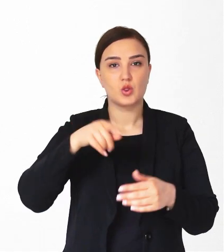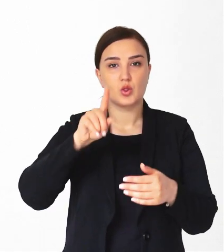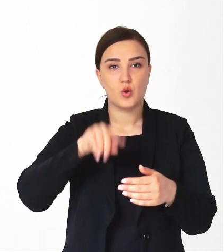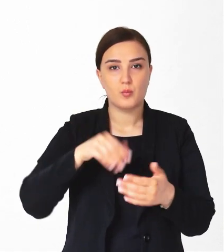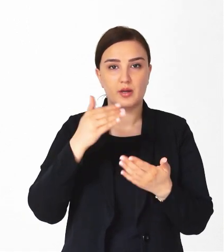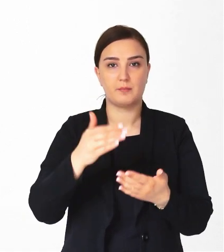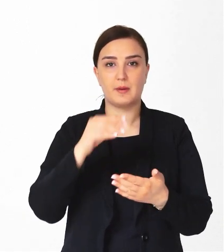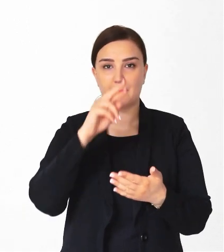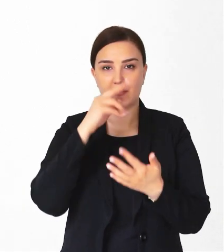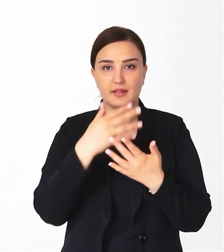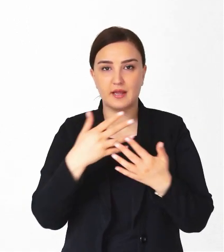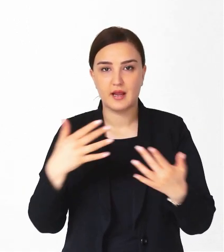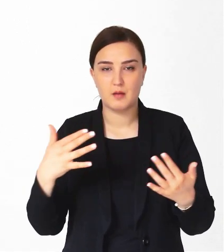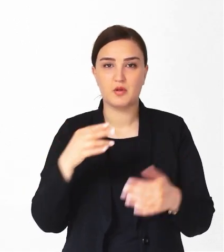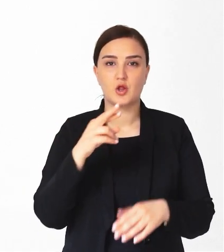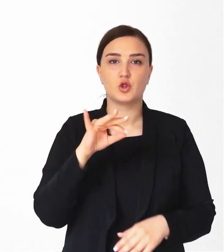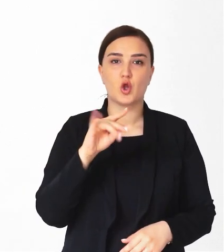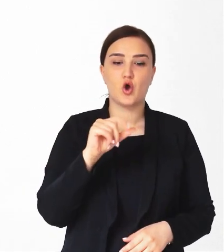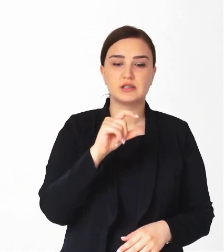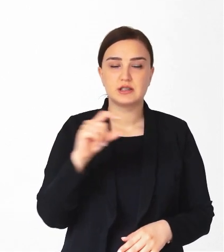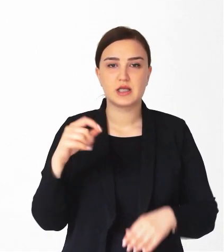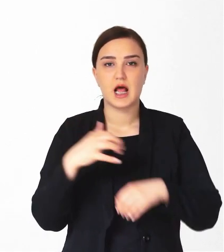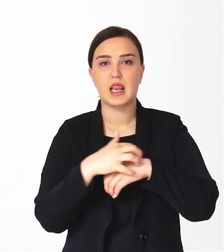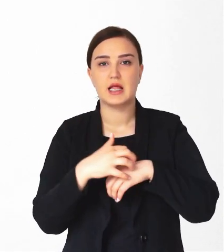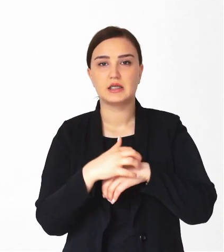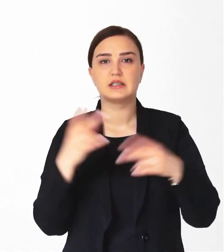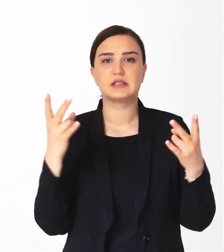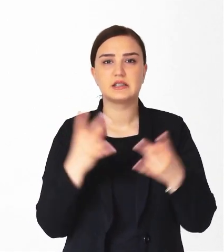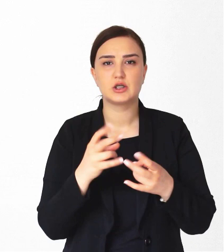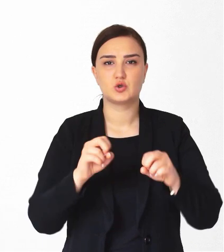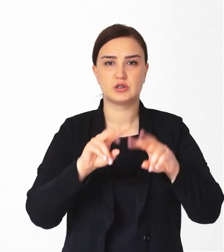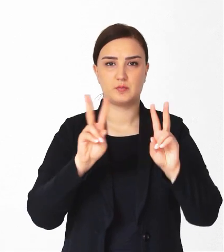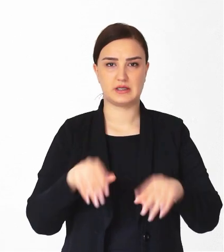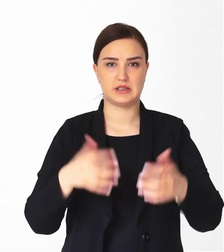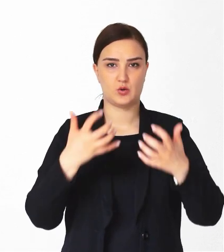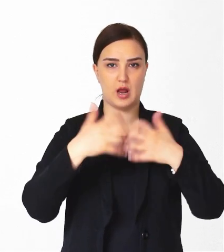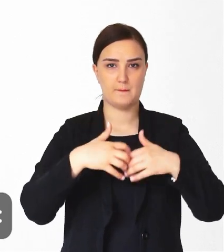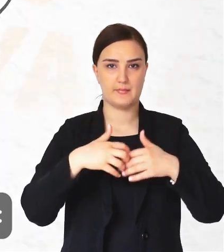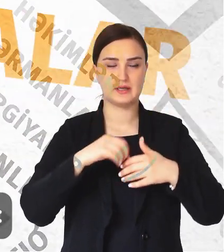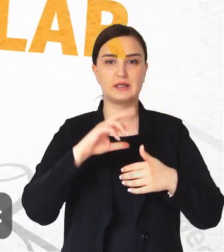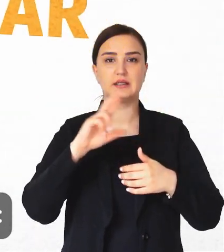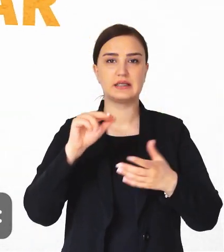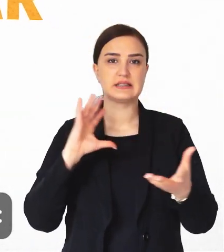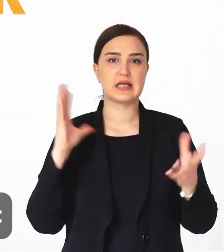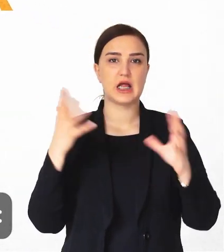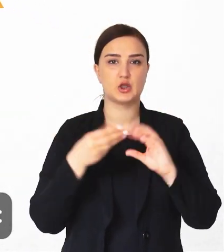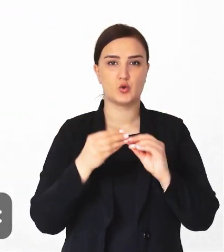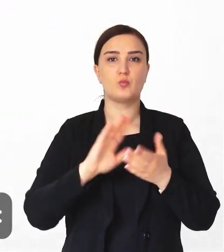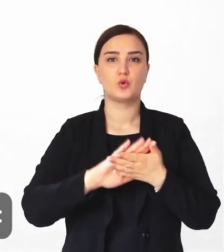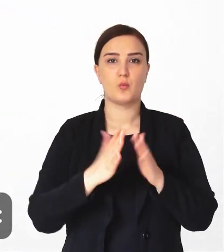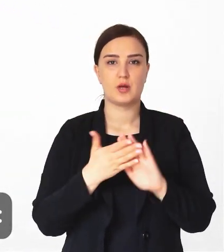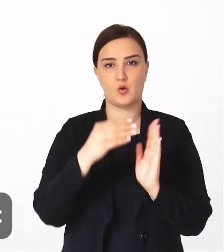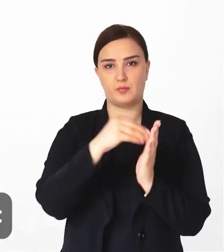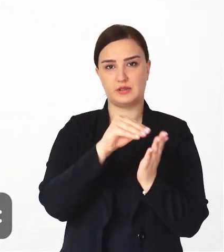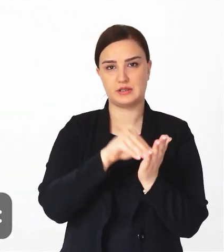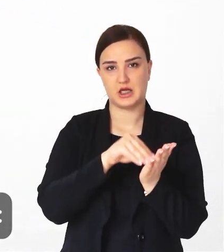əlerqiyalar, lazım olan xüsusi avadanlıq və ümumi vəziyyətin siyasını tərtib edin. Evakuasiya üçün lazım olan